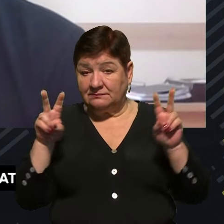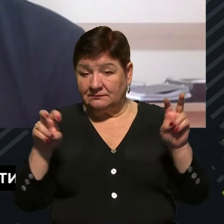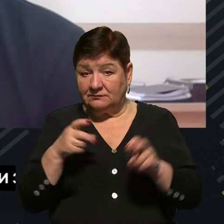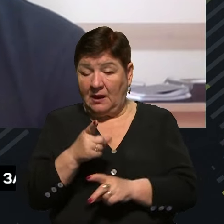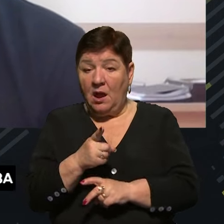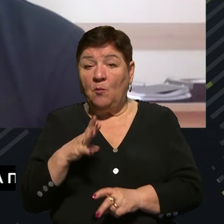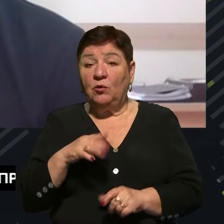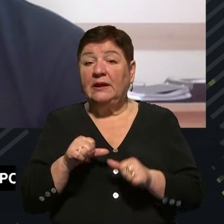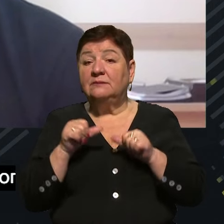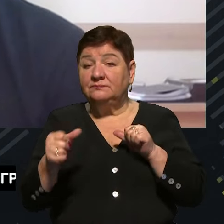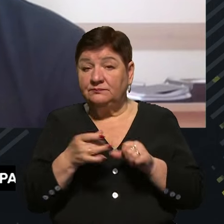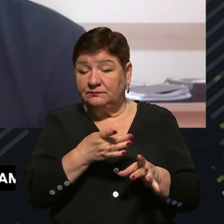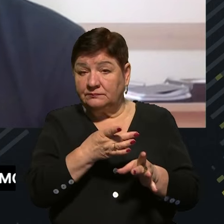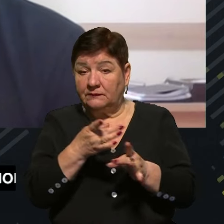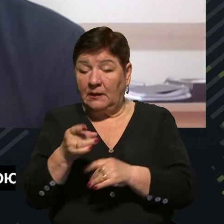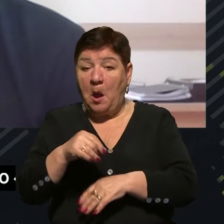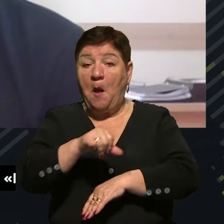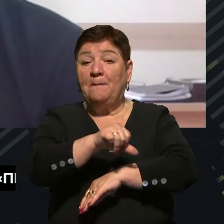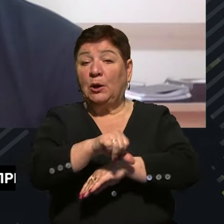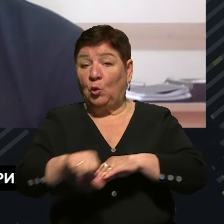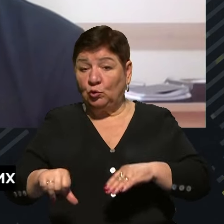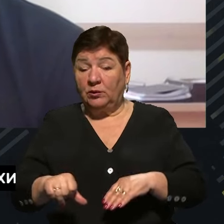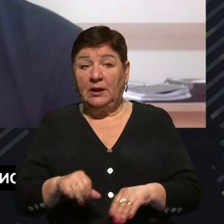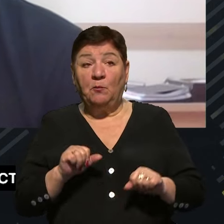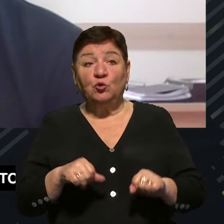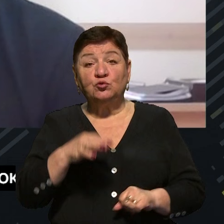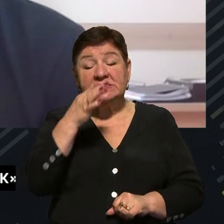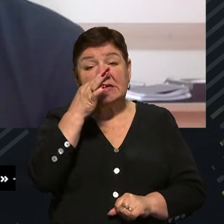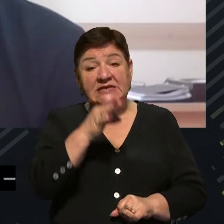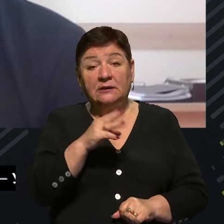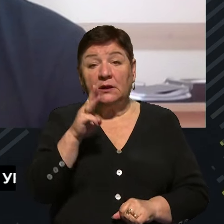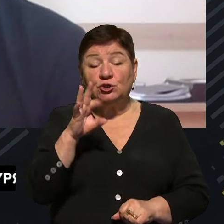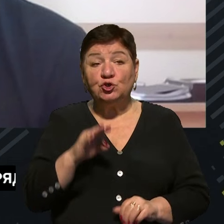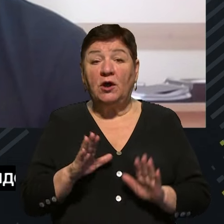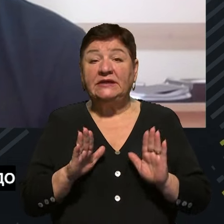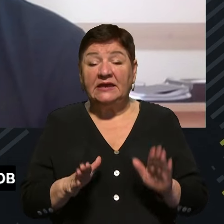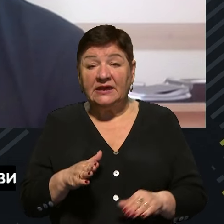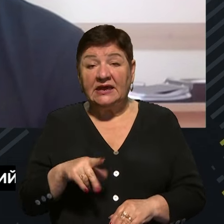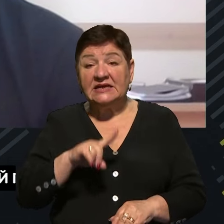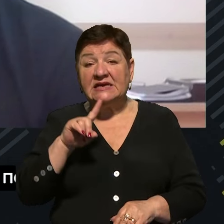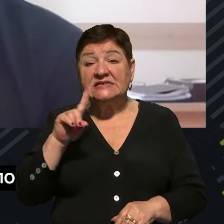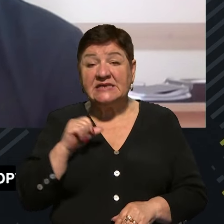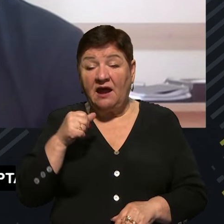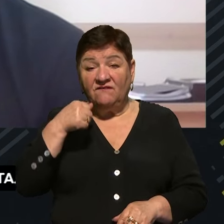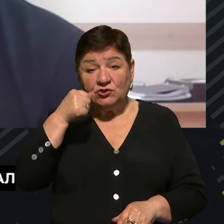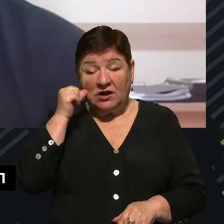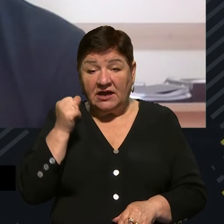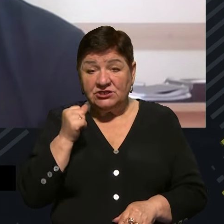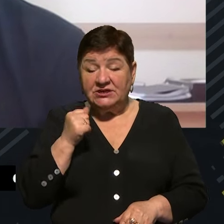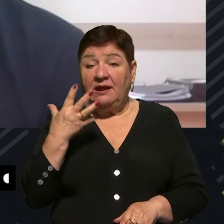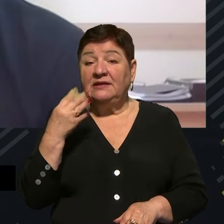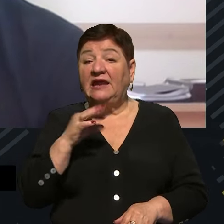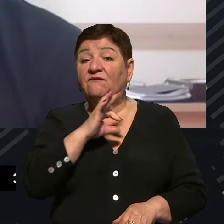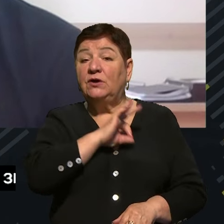обстріли прикордонні. Загалом, могу вам сказати, що лише за вчорашній день вони використали по